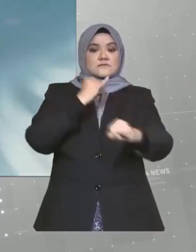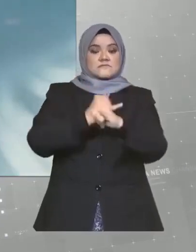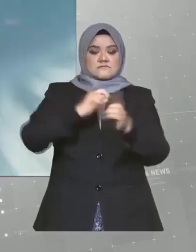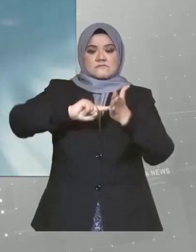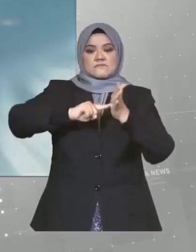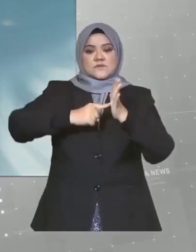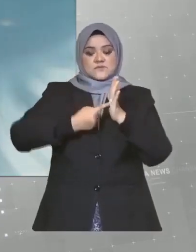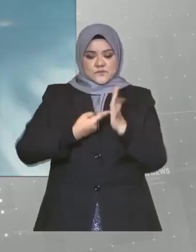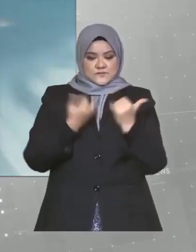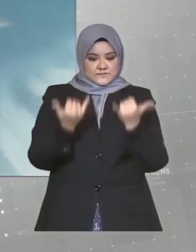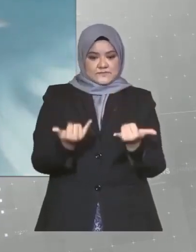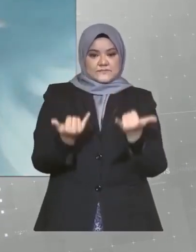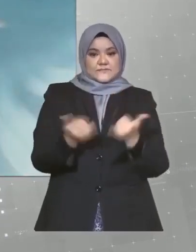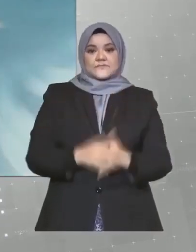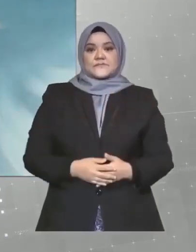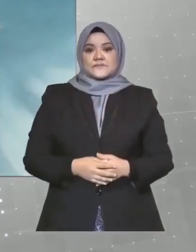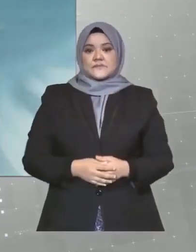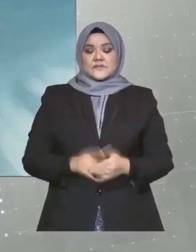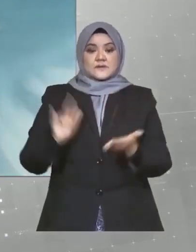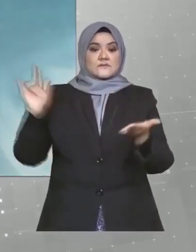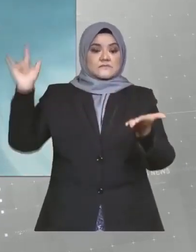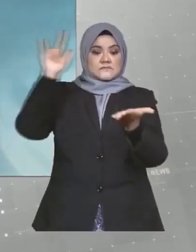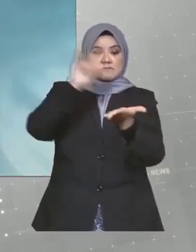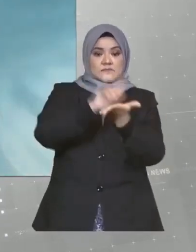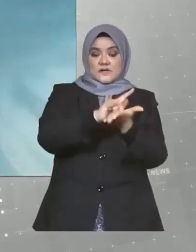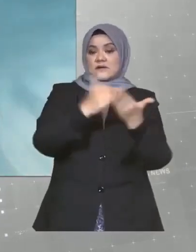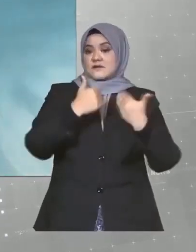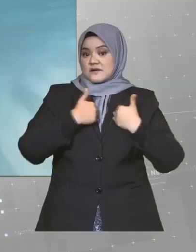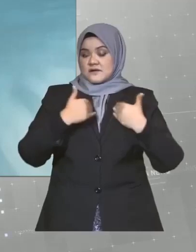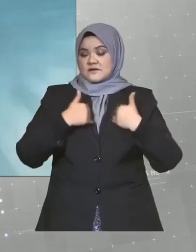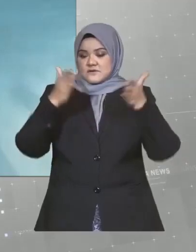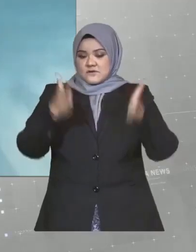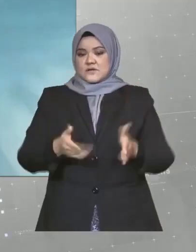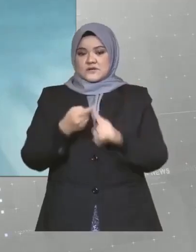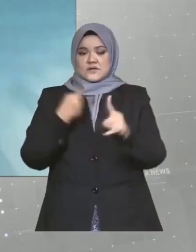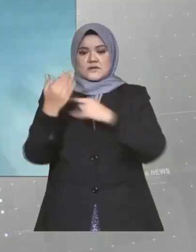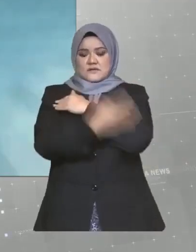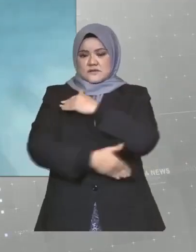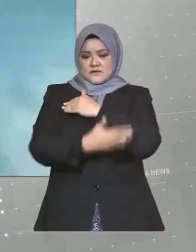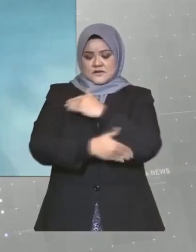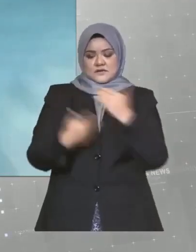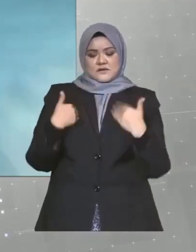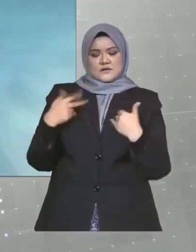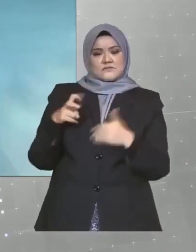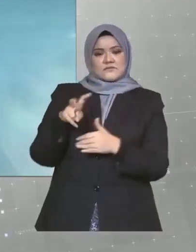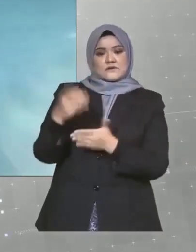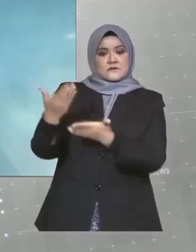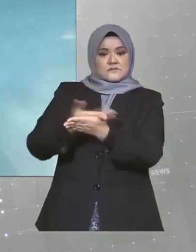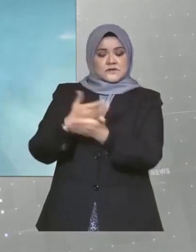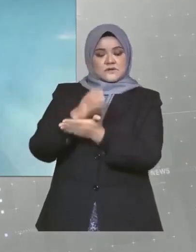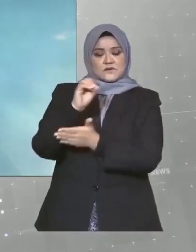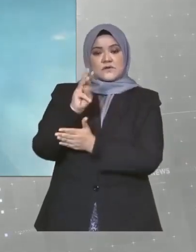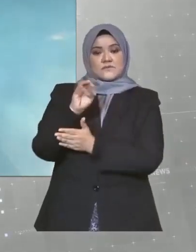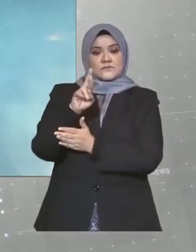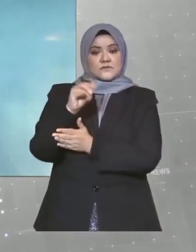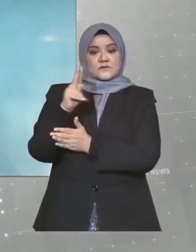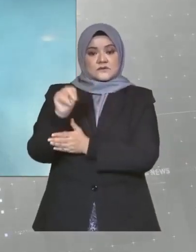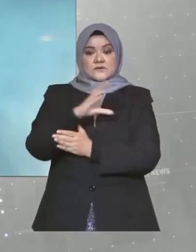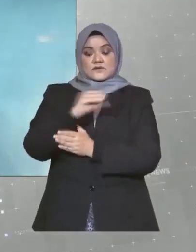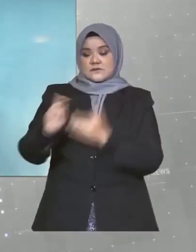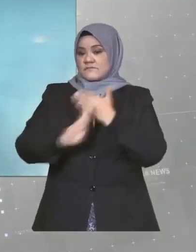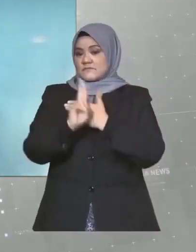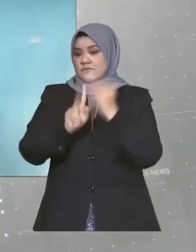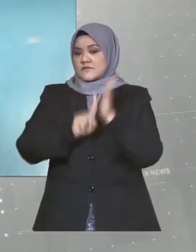berkuatkuasa serta merta. Penerbangan yang membawa penumpang dari negara penularan varian baru COVID-19 Omicron dan